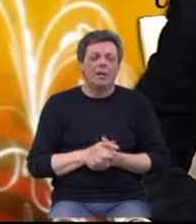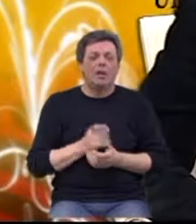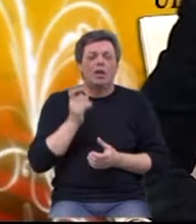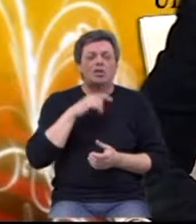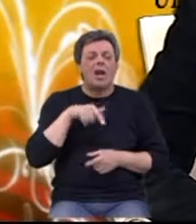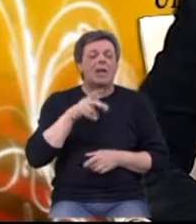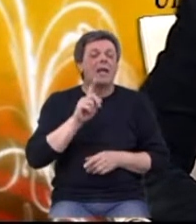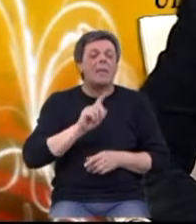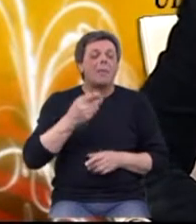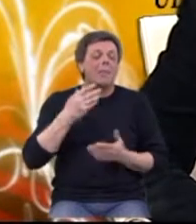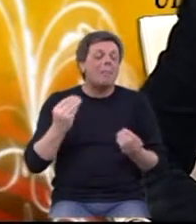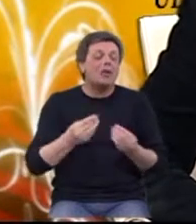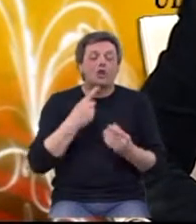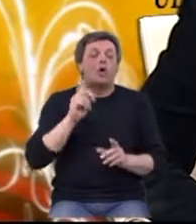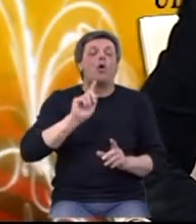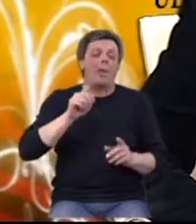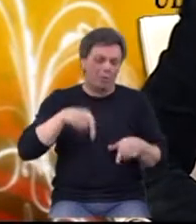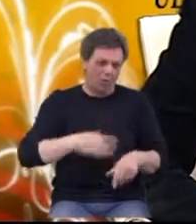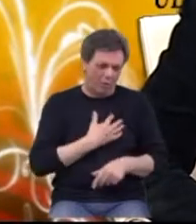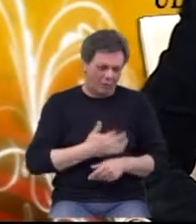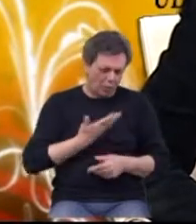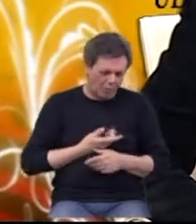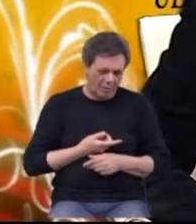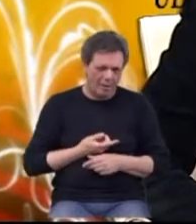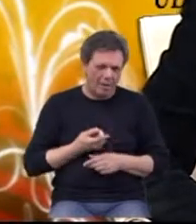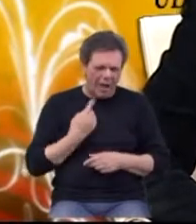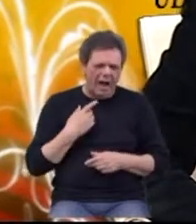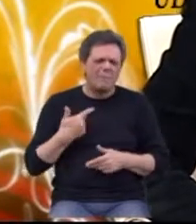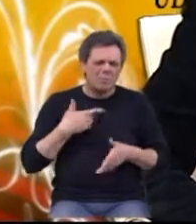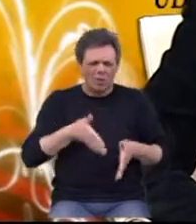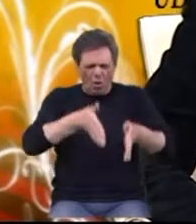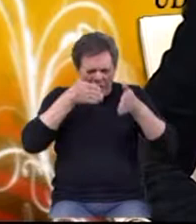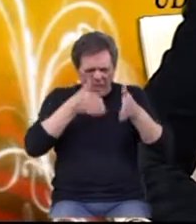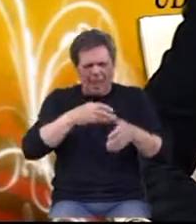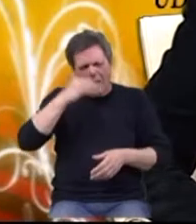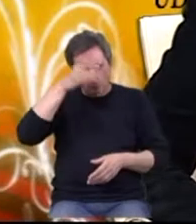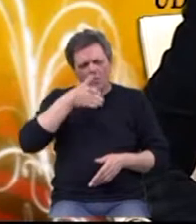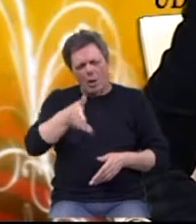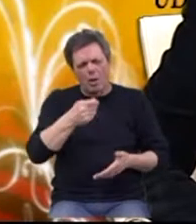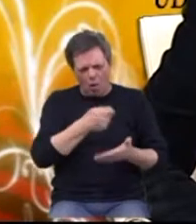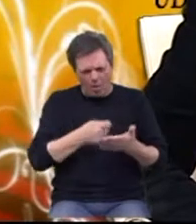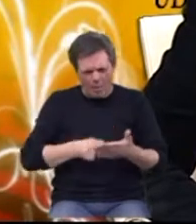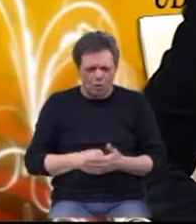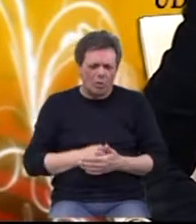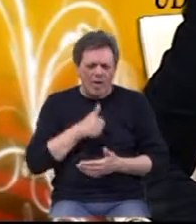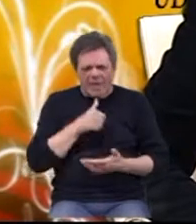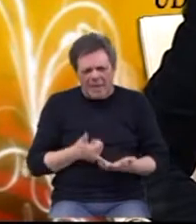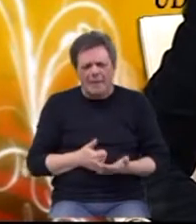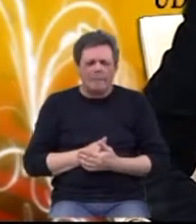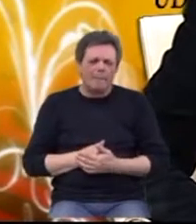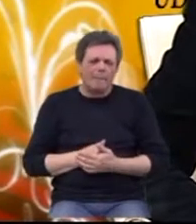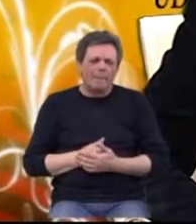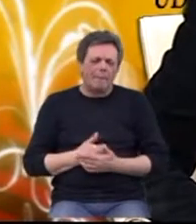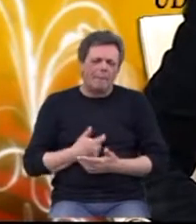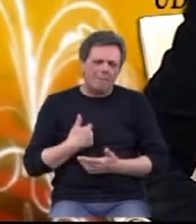nije dostupno u Republici Hrvatskoj, ali većinom mi smo se ovdje orijentirali na iskustva onih koji pišu i na neki način